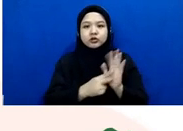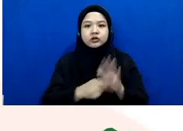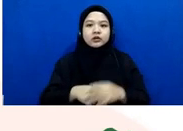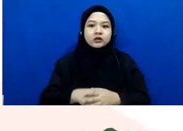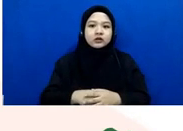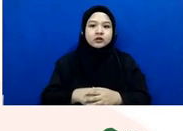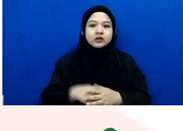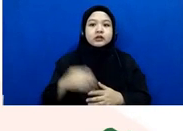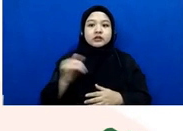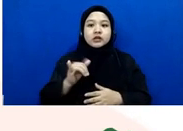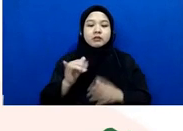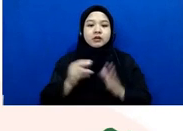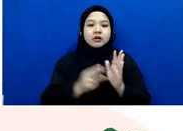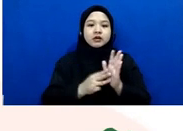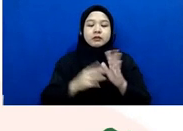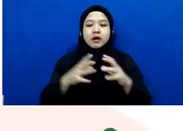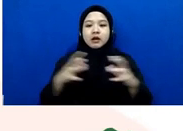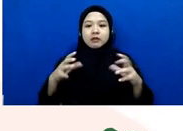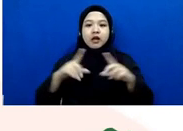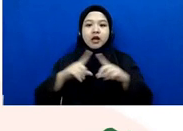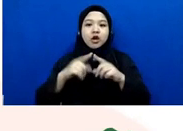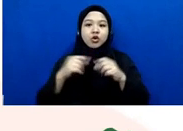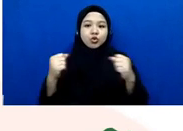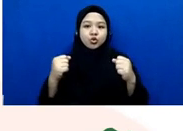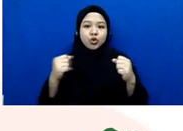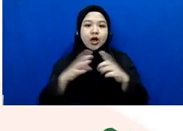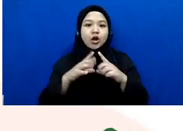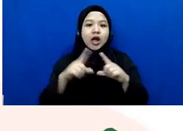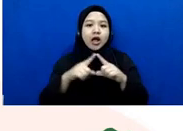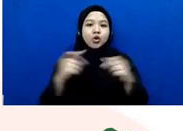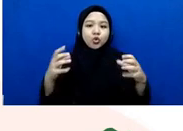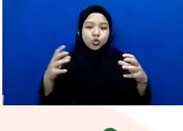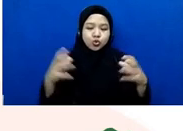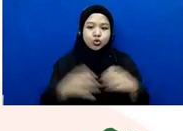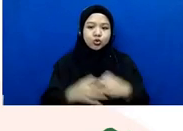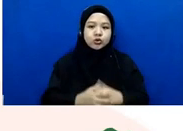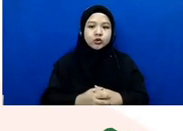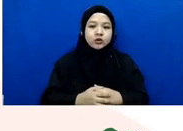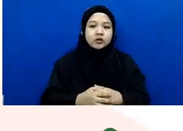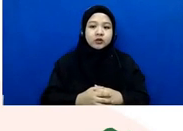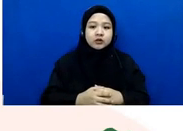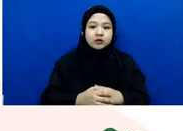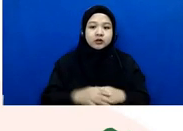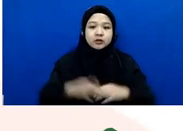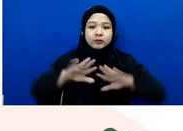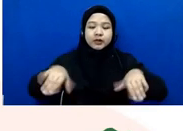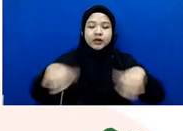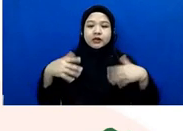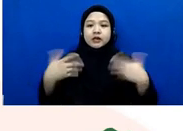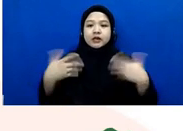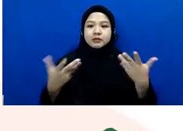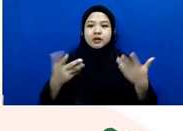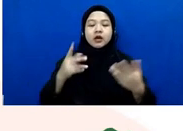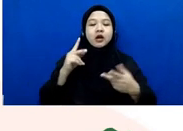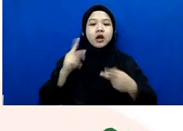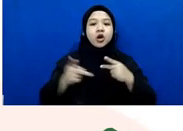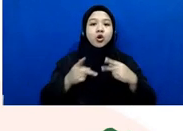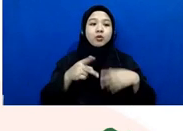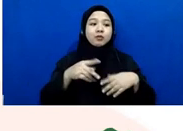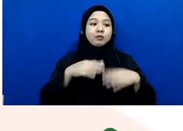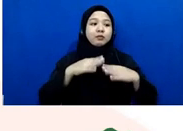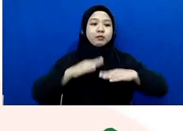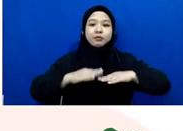juga ke mahkamah agung nah yang agak berbeda dari lingkungan lingkungan peradilan ini adalah kedudukan pengadilan